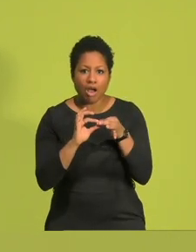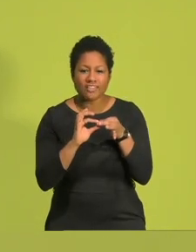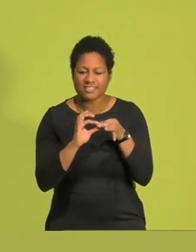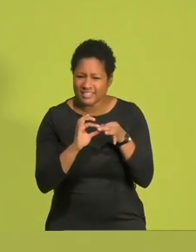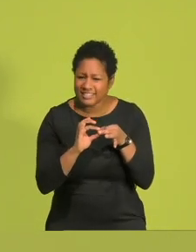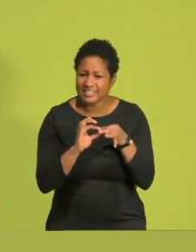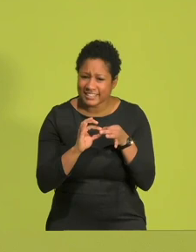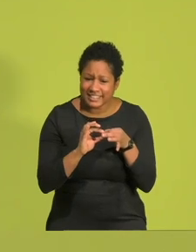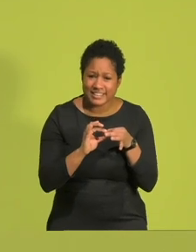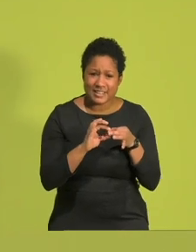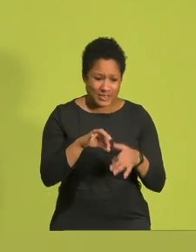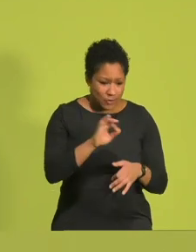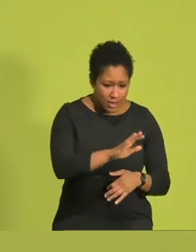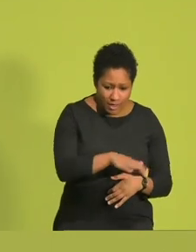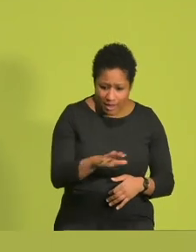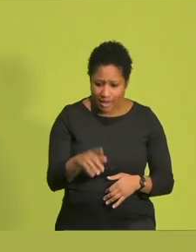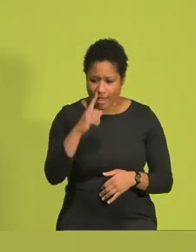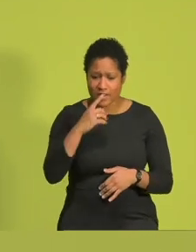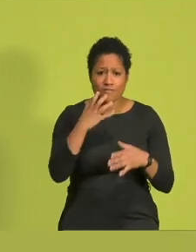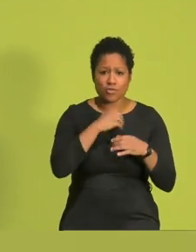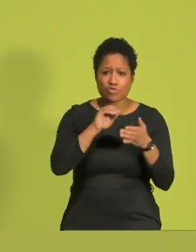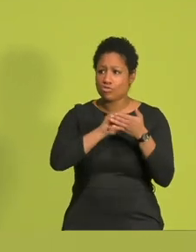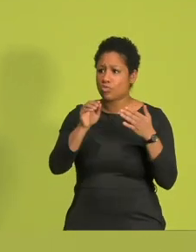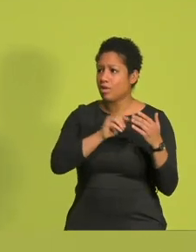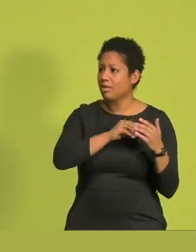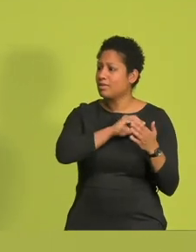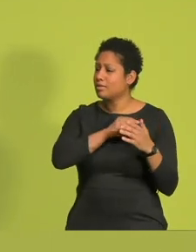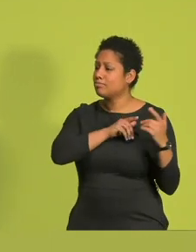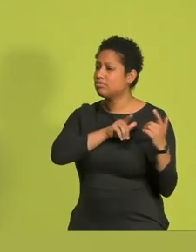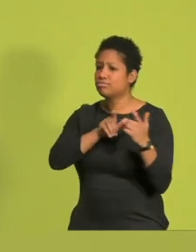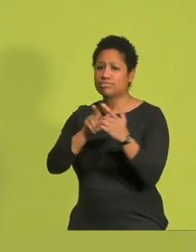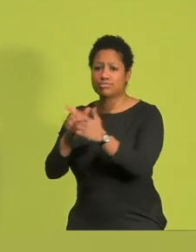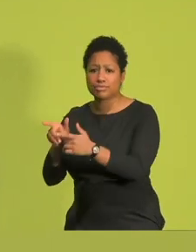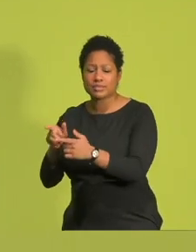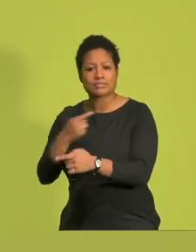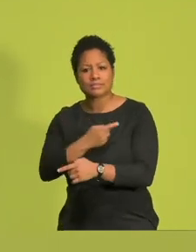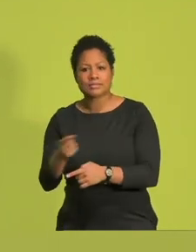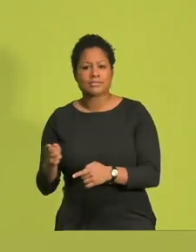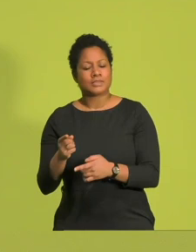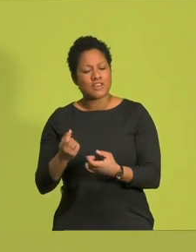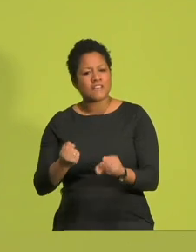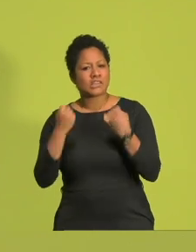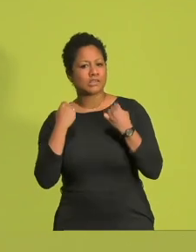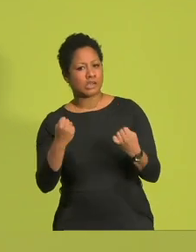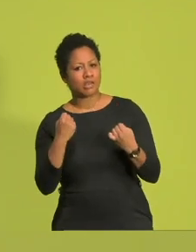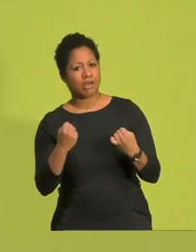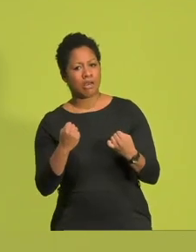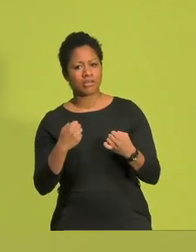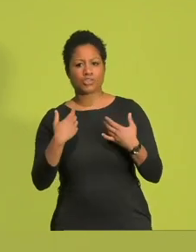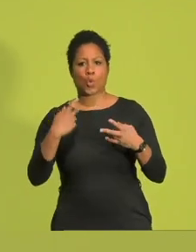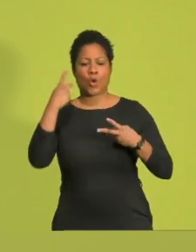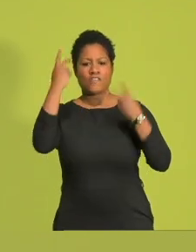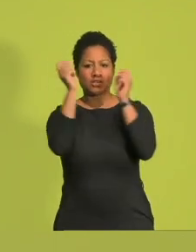Die Kinder auf dem Weg zur Schule wären einfach sicher. Und das ist eine schöne Vision. Und